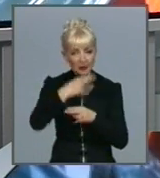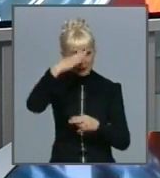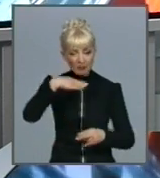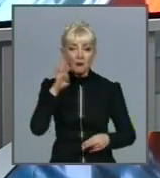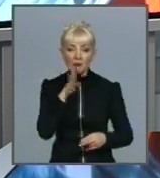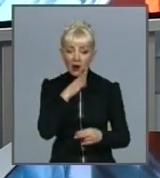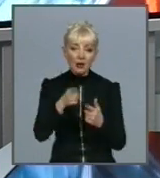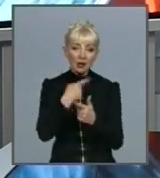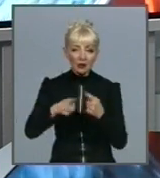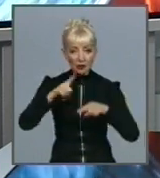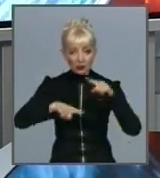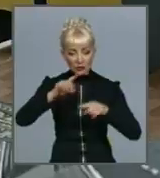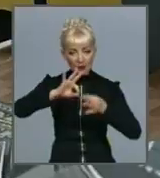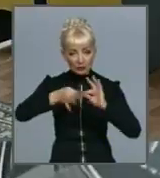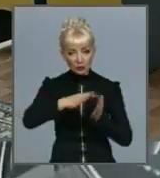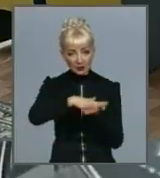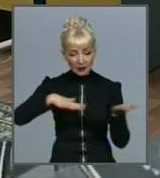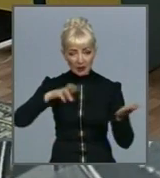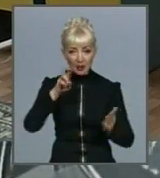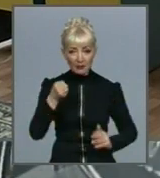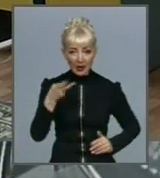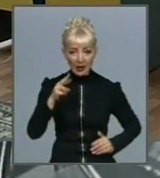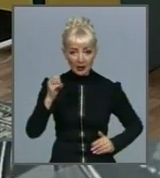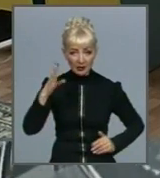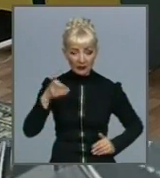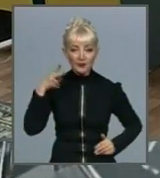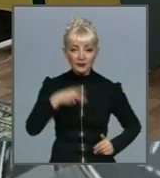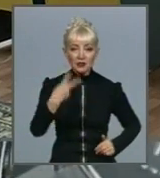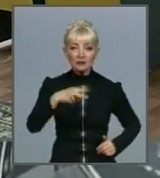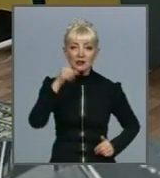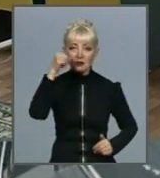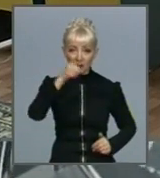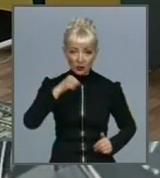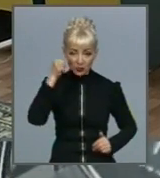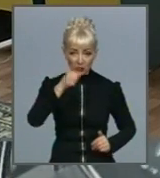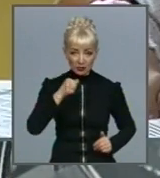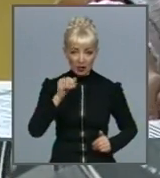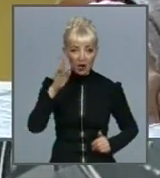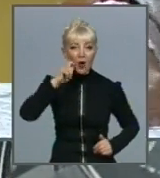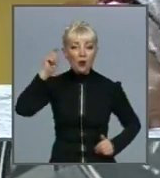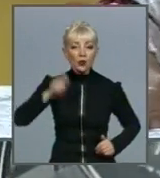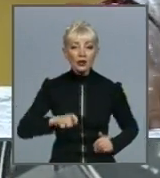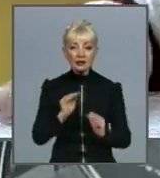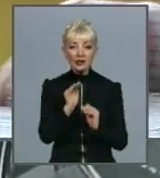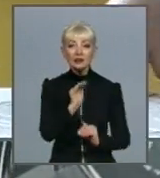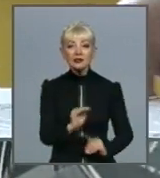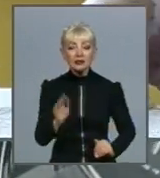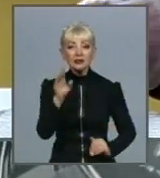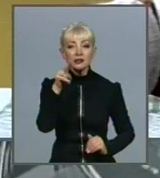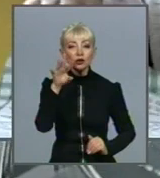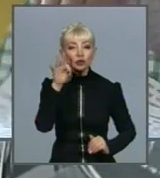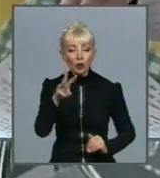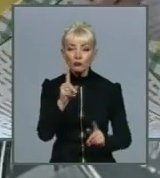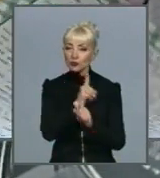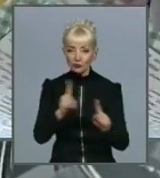далі Яна Біляєва. З 2020 року українські дитячі будинки не прийматимуть дітей. Замість цього